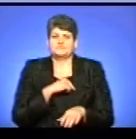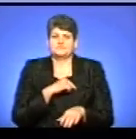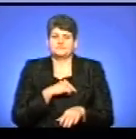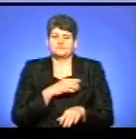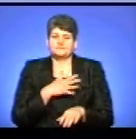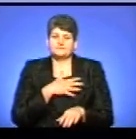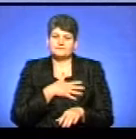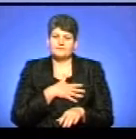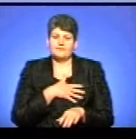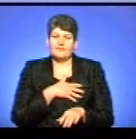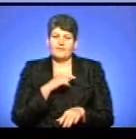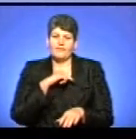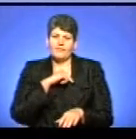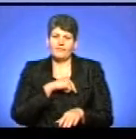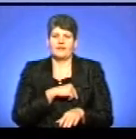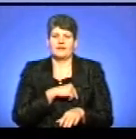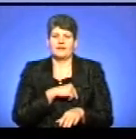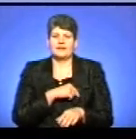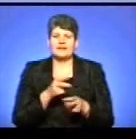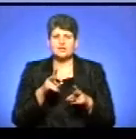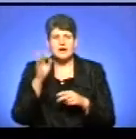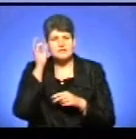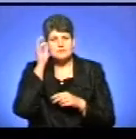залишає спогади.